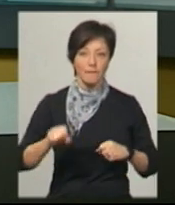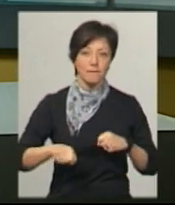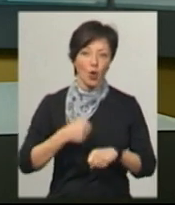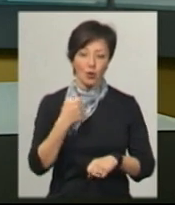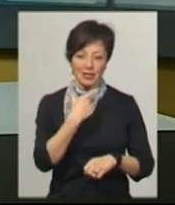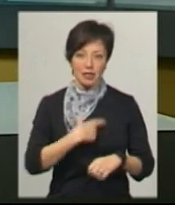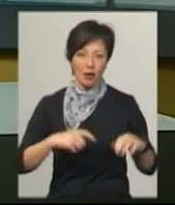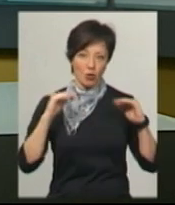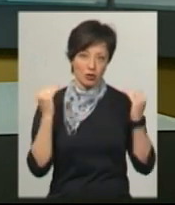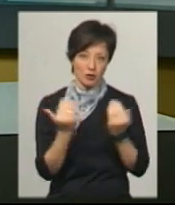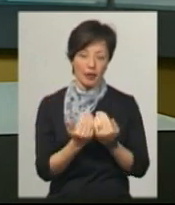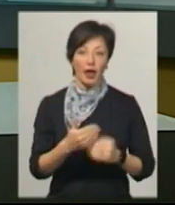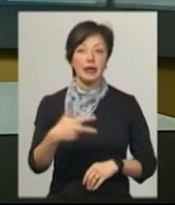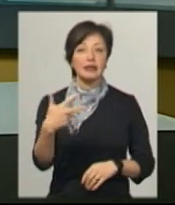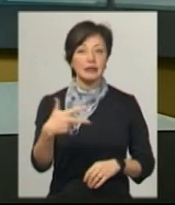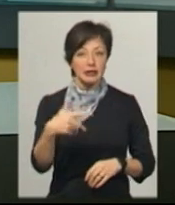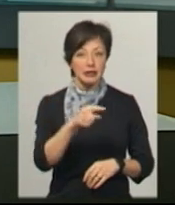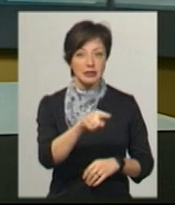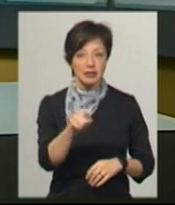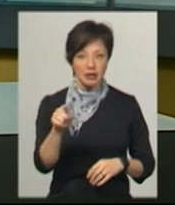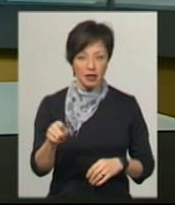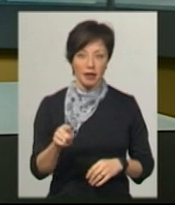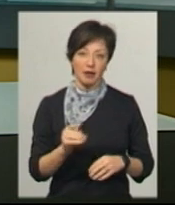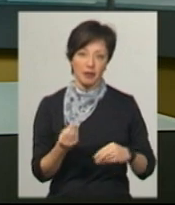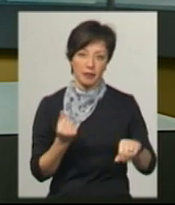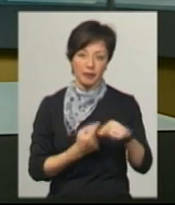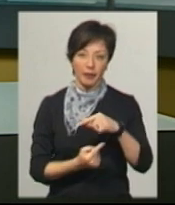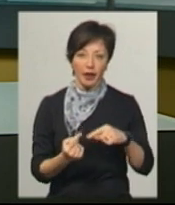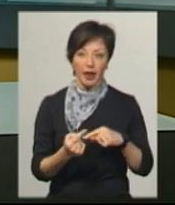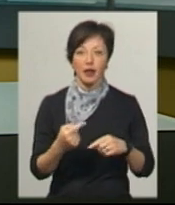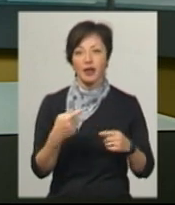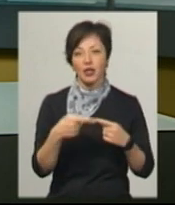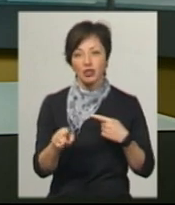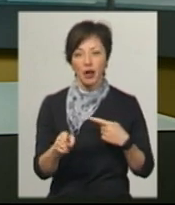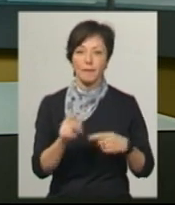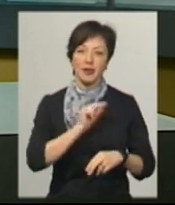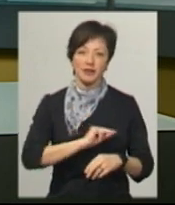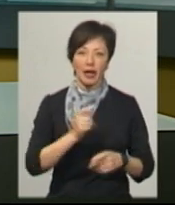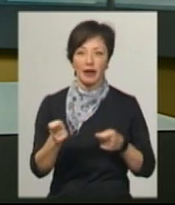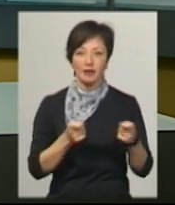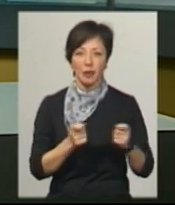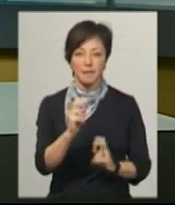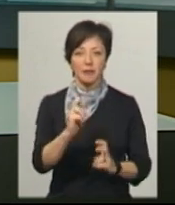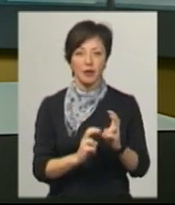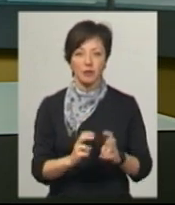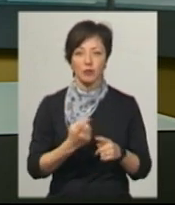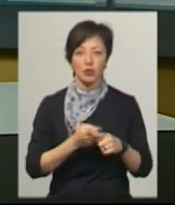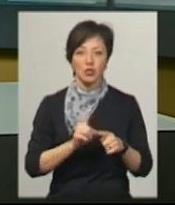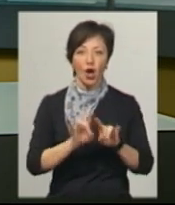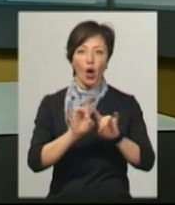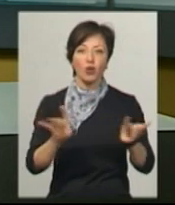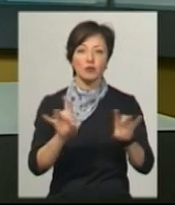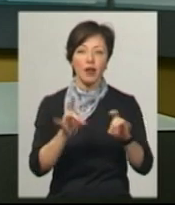самоізоляції, 30 – на фізичних осіб, інші – на працівників та керівників підприємств. Про це кореспонденту Суспільному